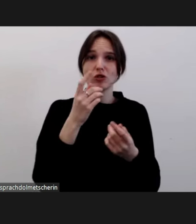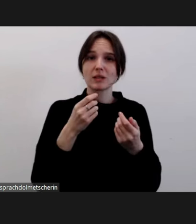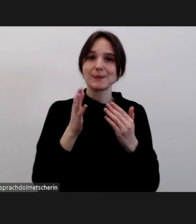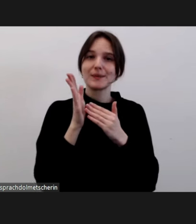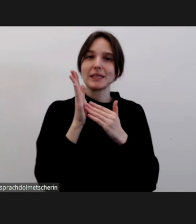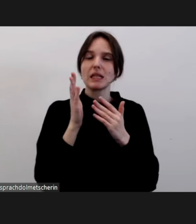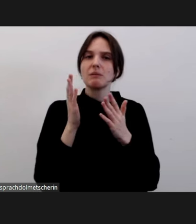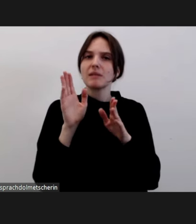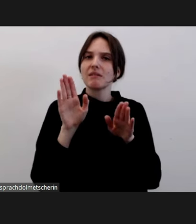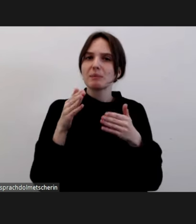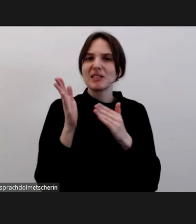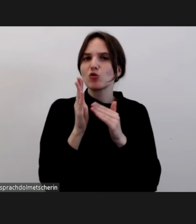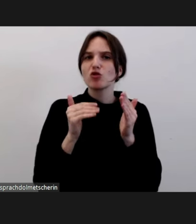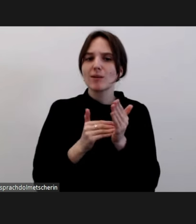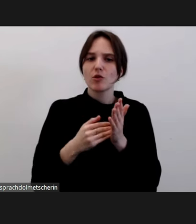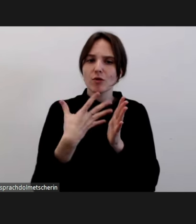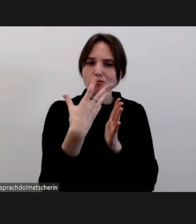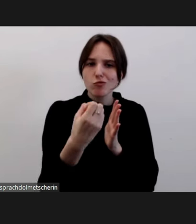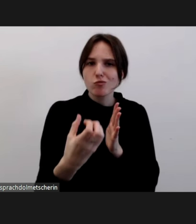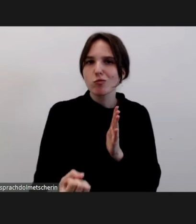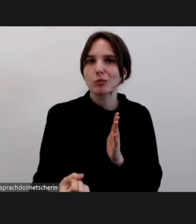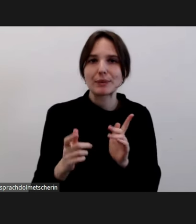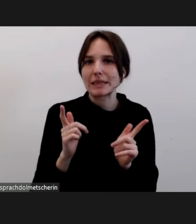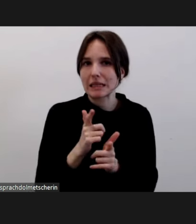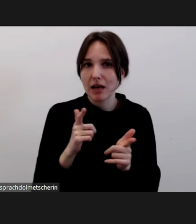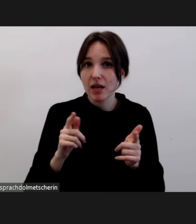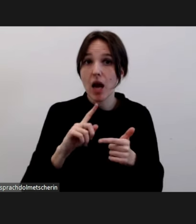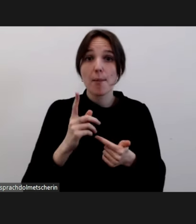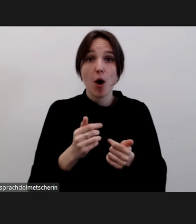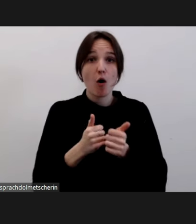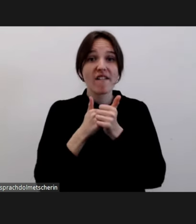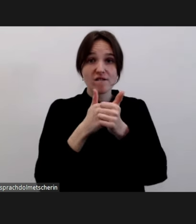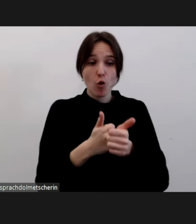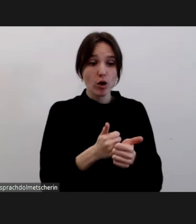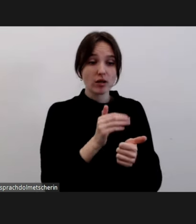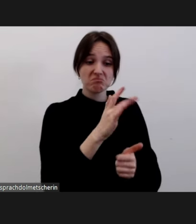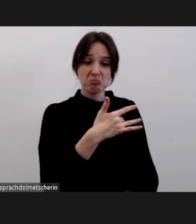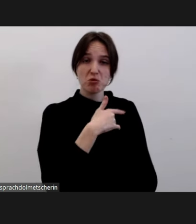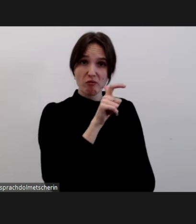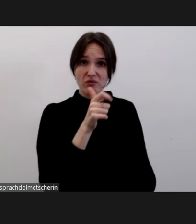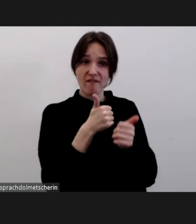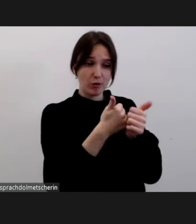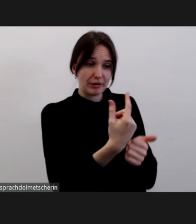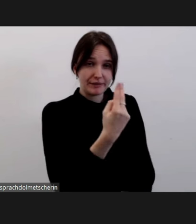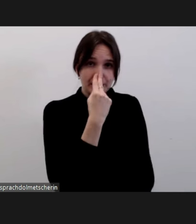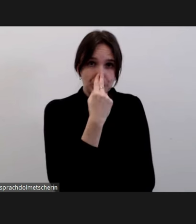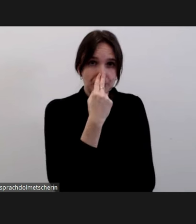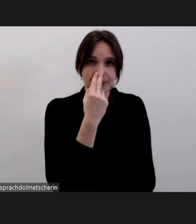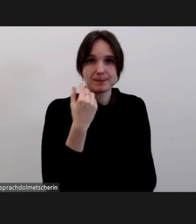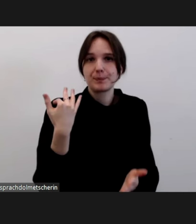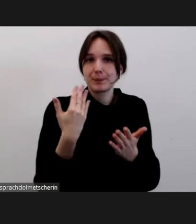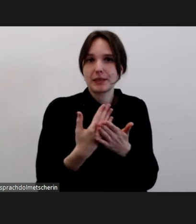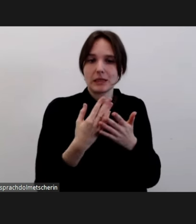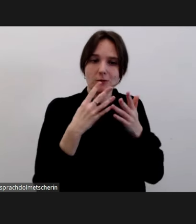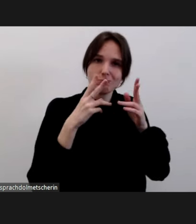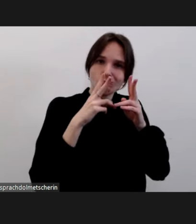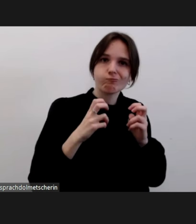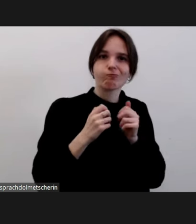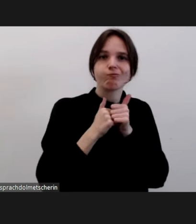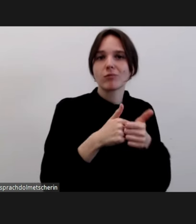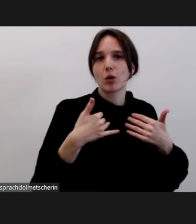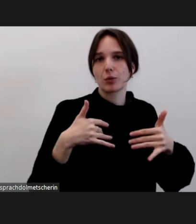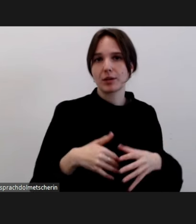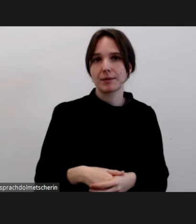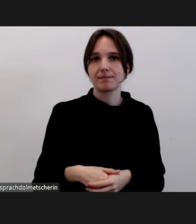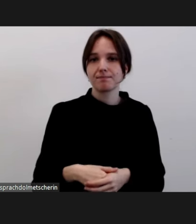antifeministischer Vorfälle und der Auswirkung auf Betroffene. Die im letzten Jahr im